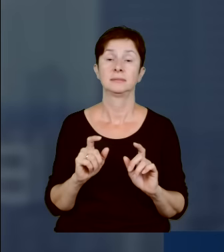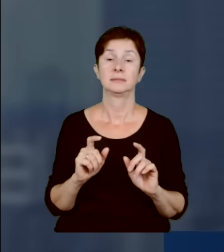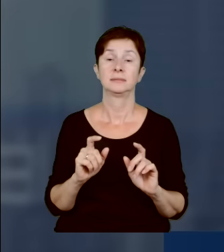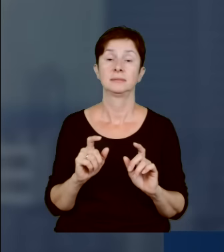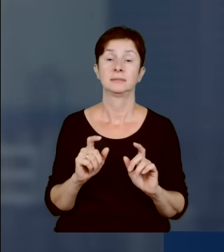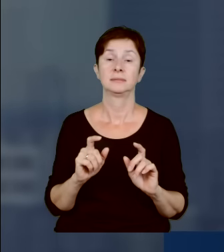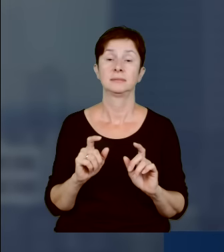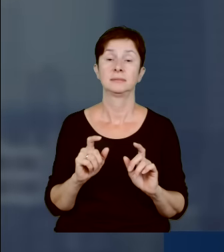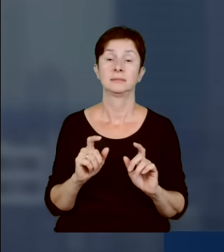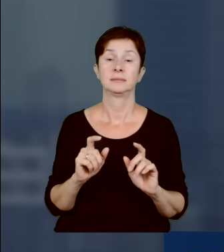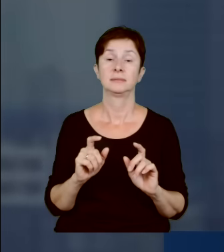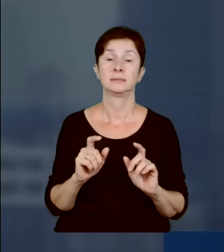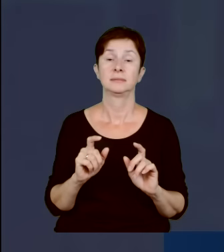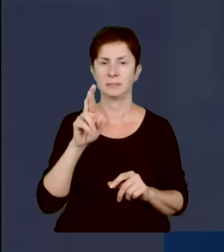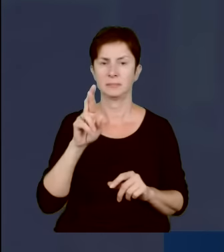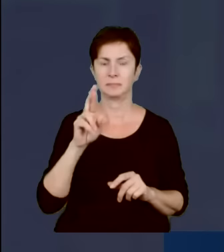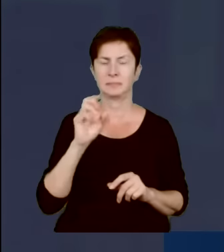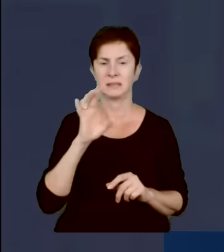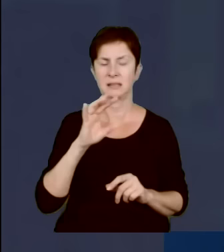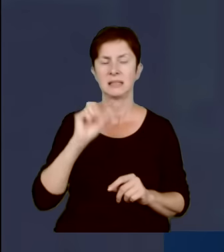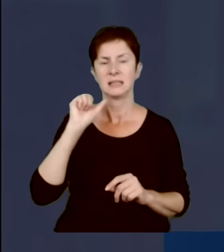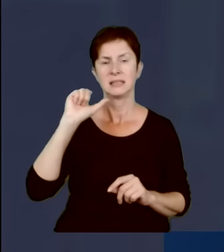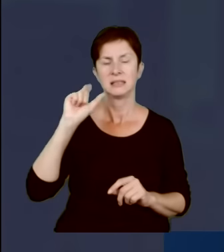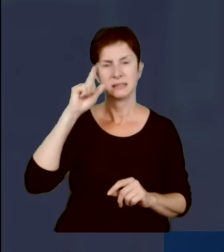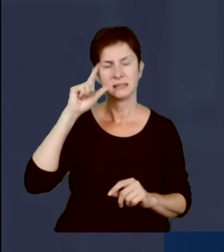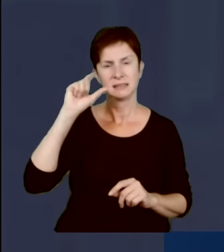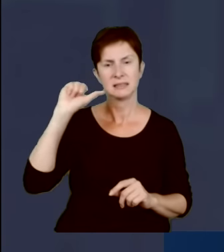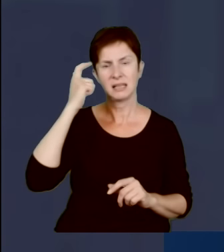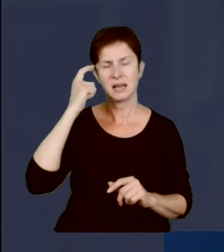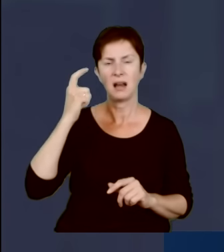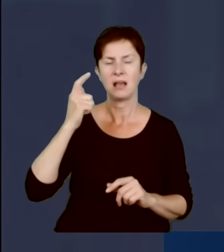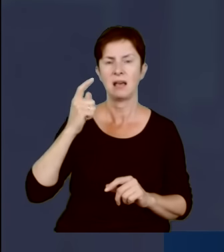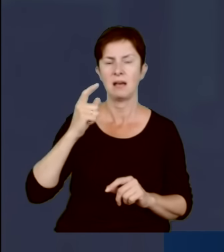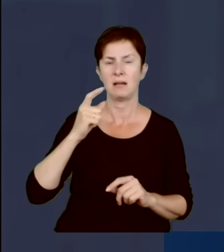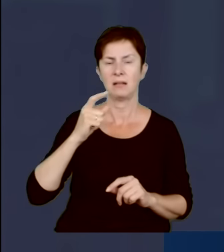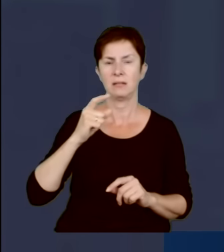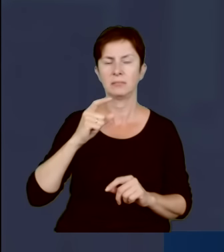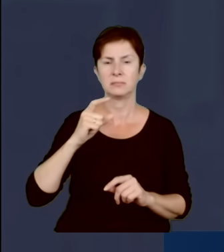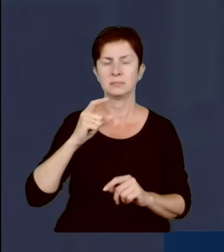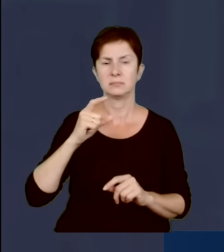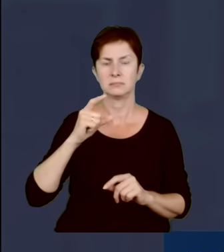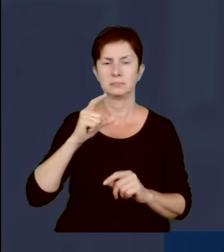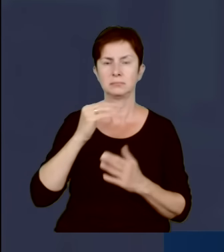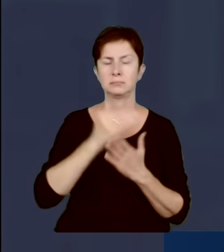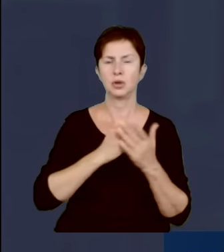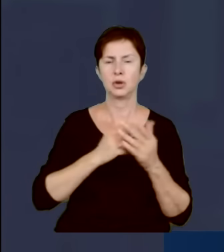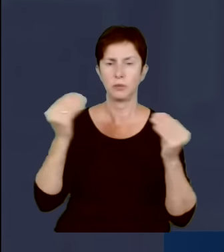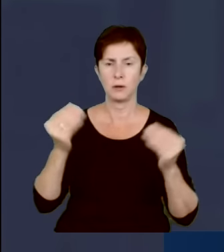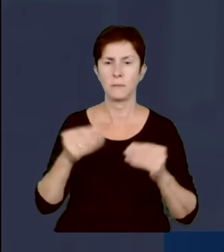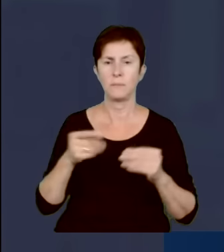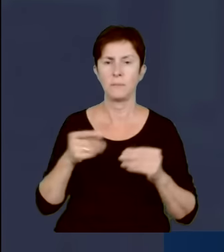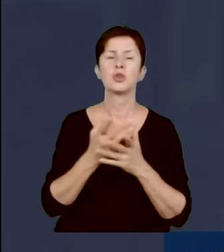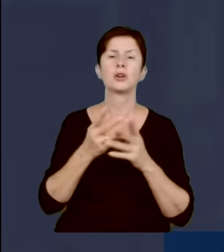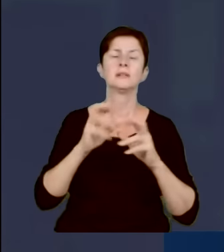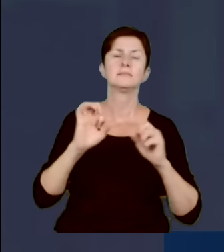centralne plany rozwoju, to co jest wskazane w piśmie dotyczy rozwoju właśnie, modernizacji, modernizacji. A więc koszty